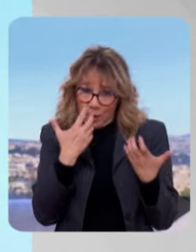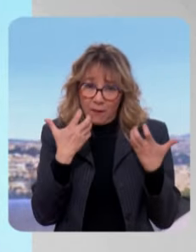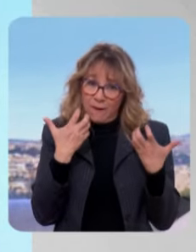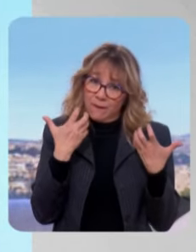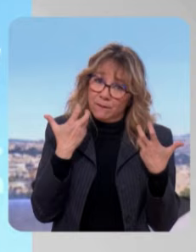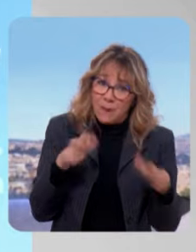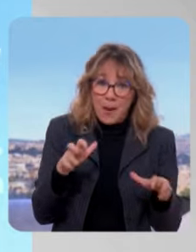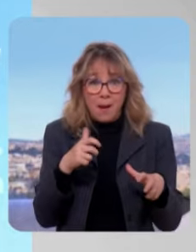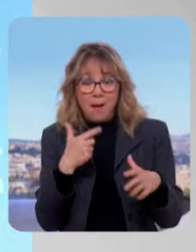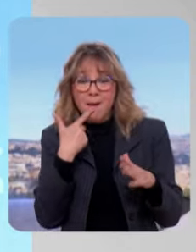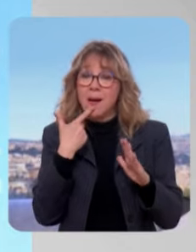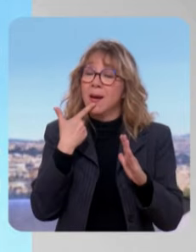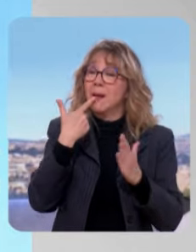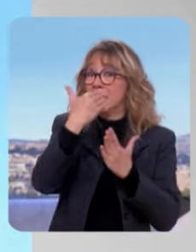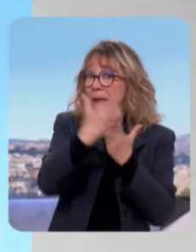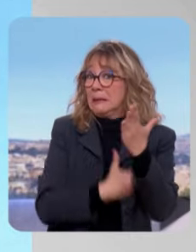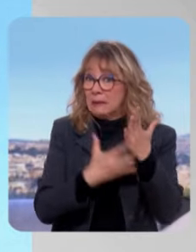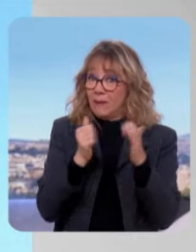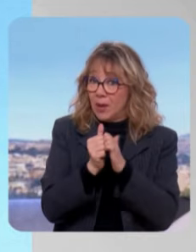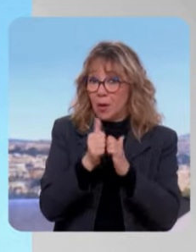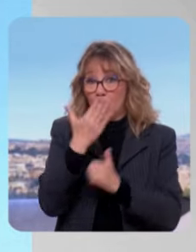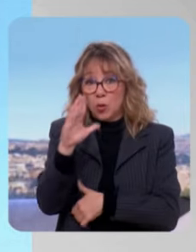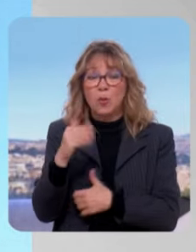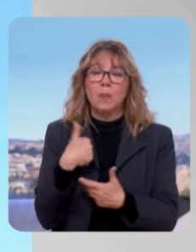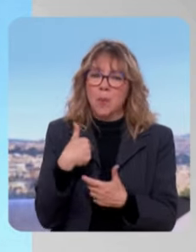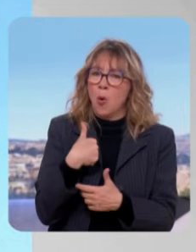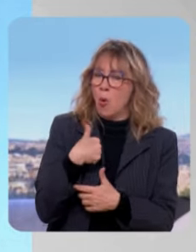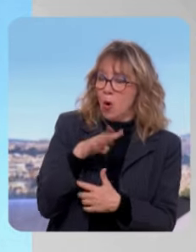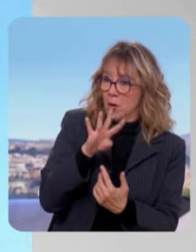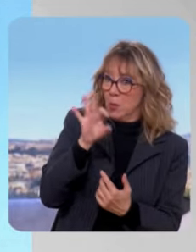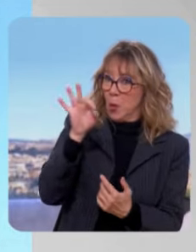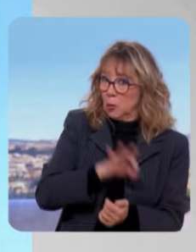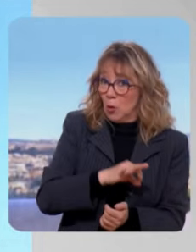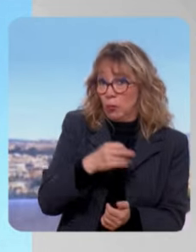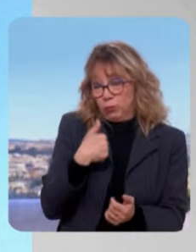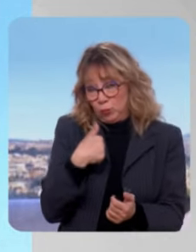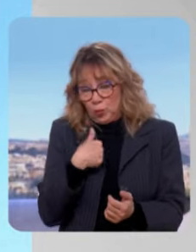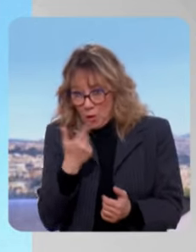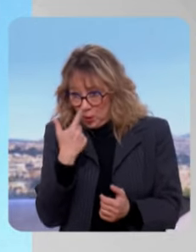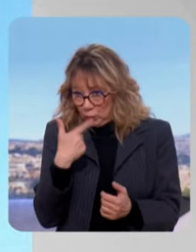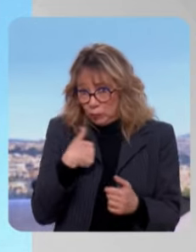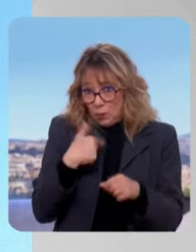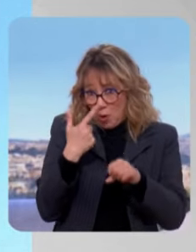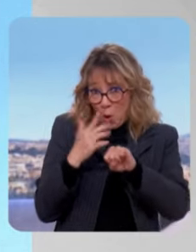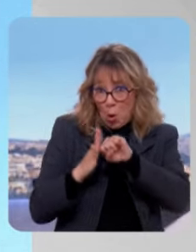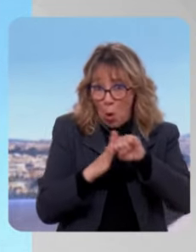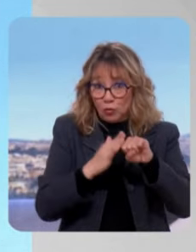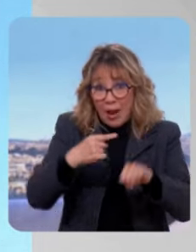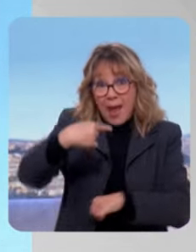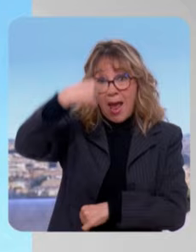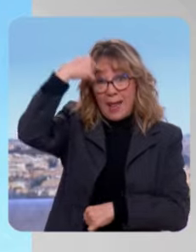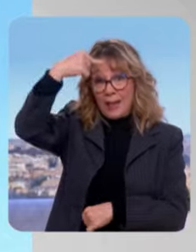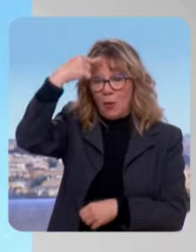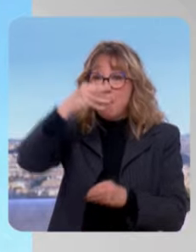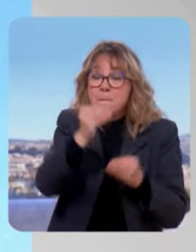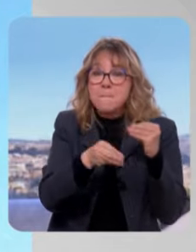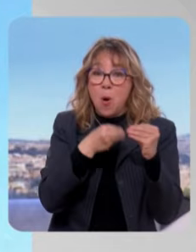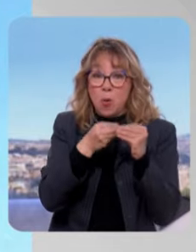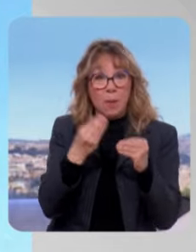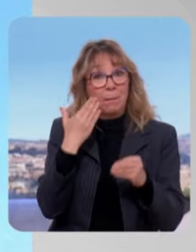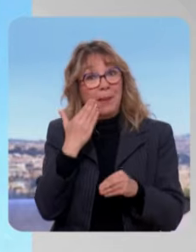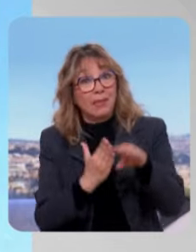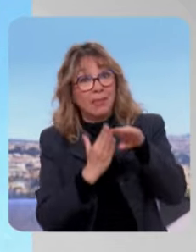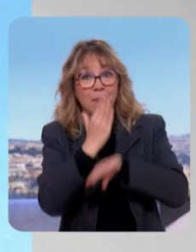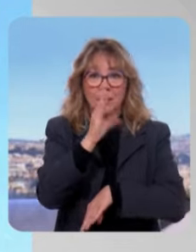parties de Les derniers sondages nous annoncent aux alentours de 4%. Je le dis aujourd'hui, soyons la gauche la plus intelligente du monde. Si demain, notre liste dépasse les